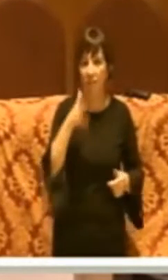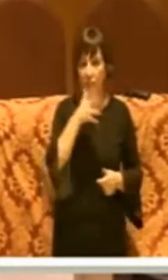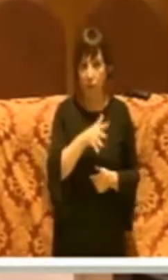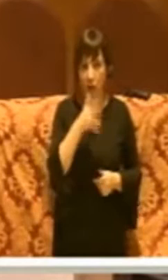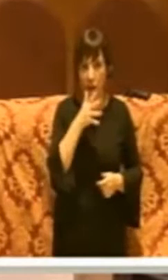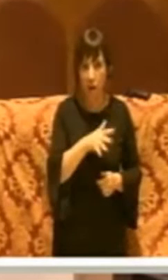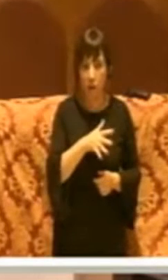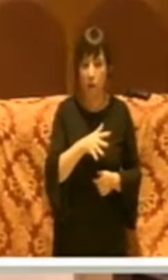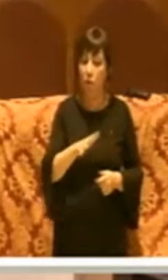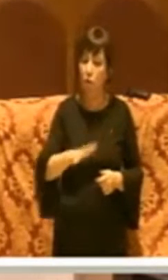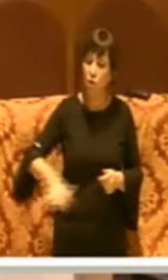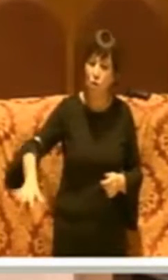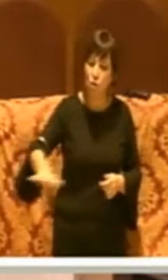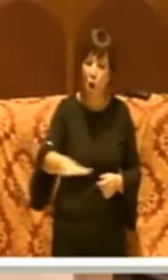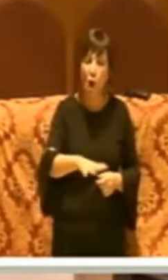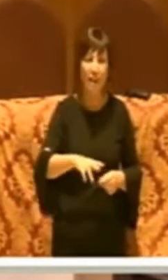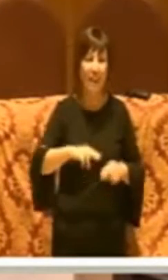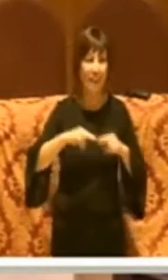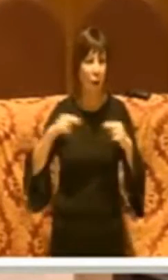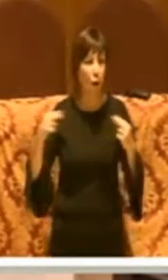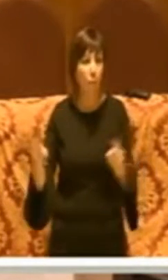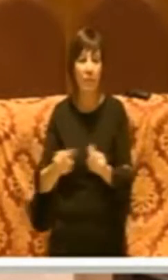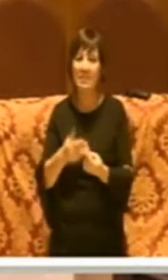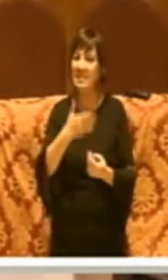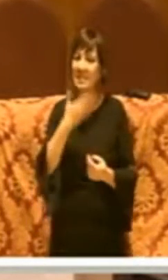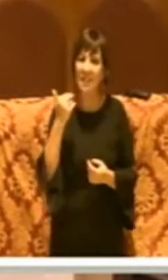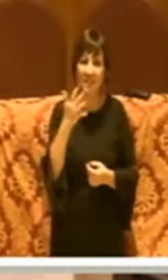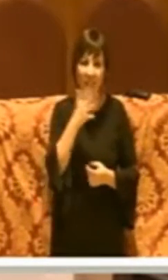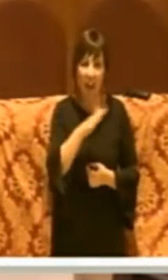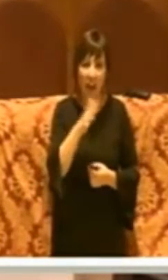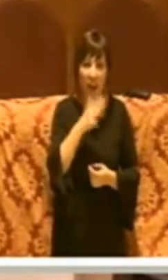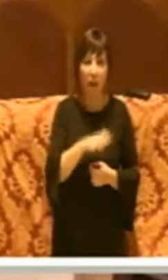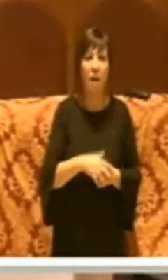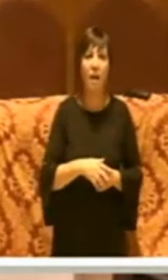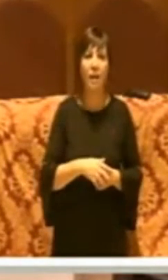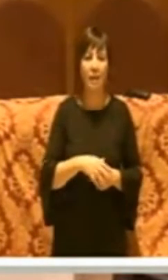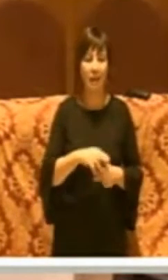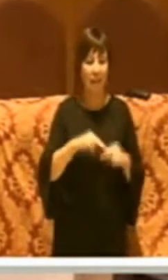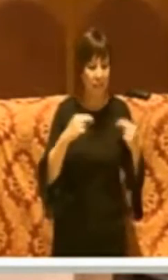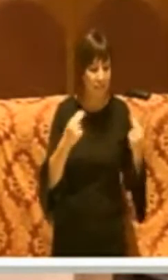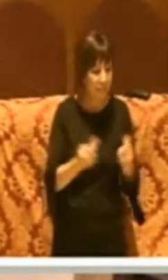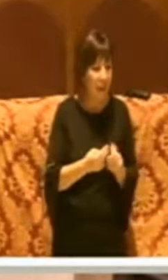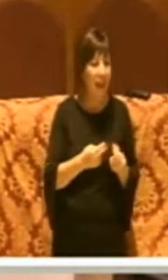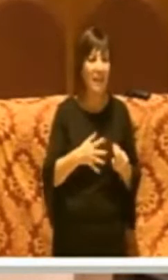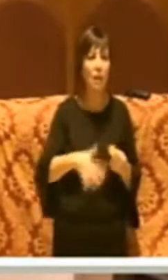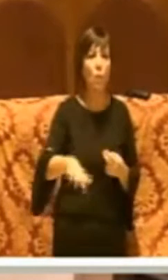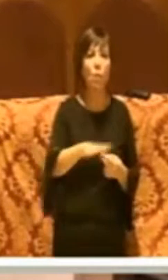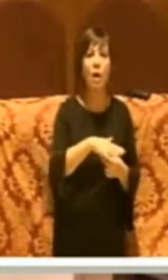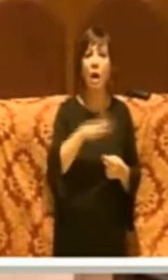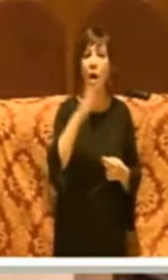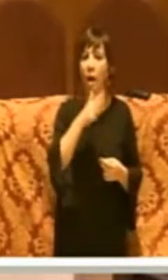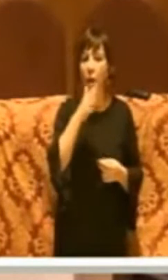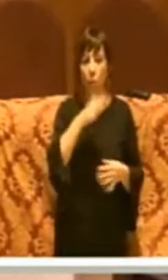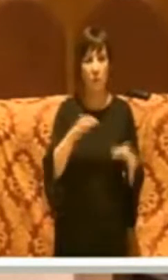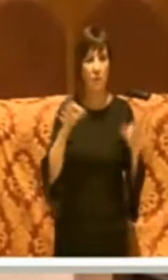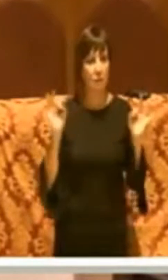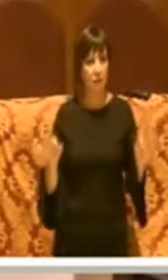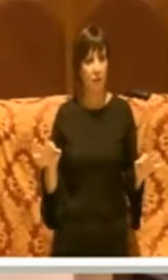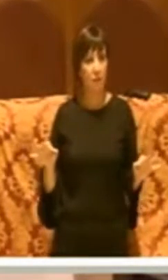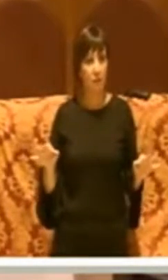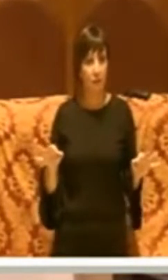intere zone interi eh quartieri che non avevano acqua